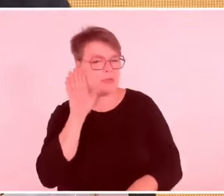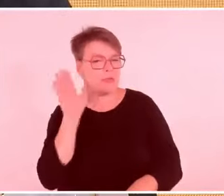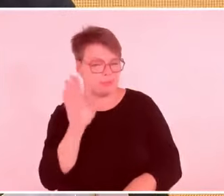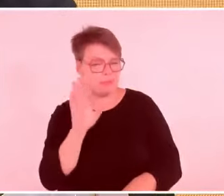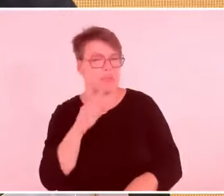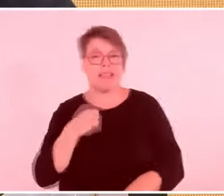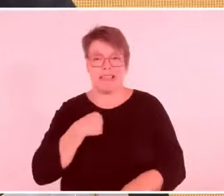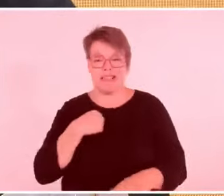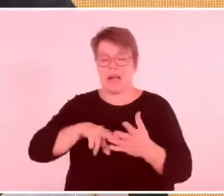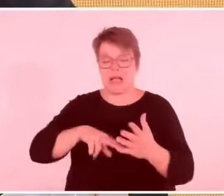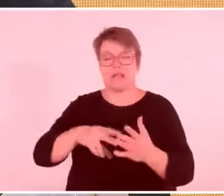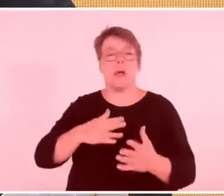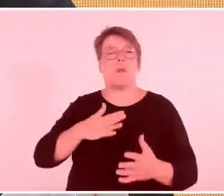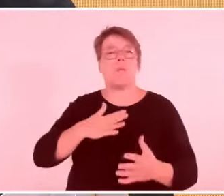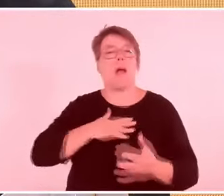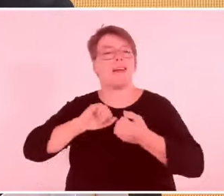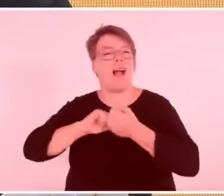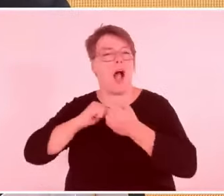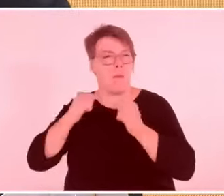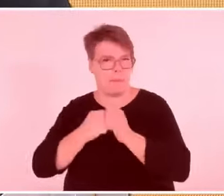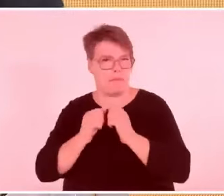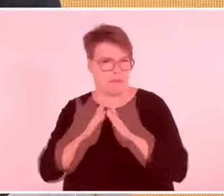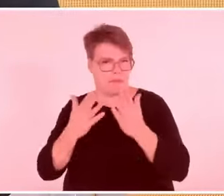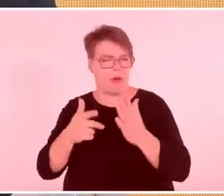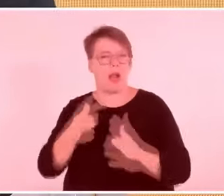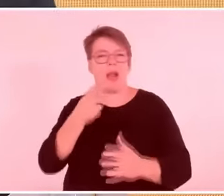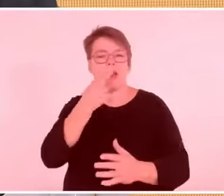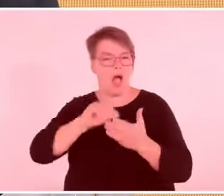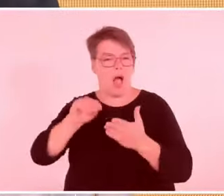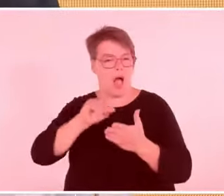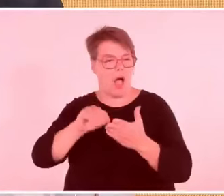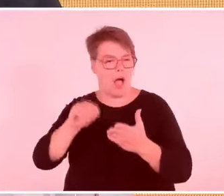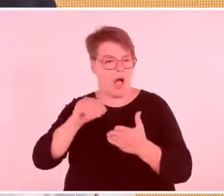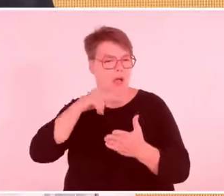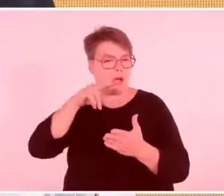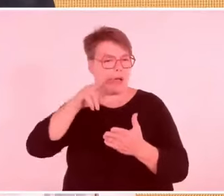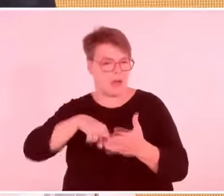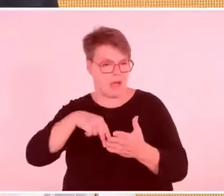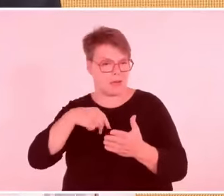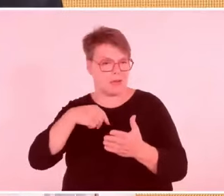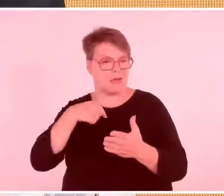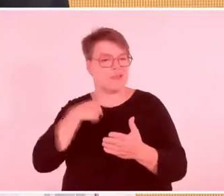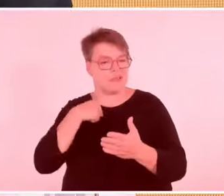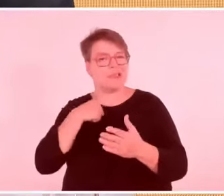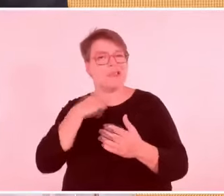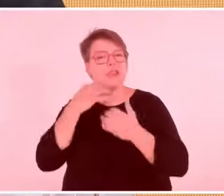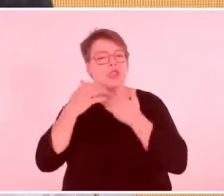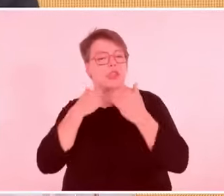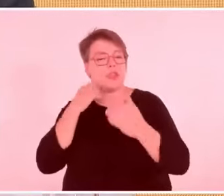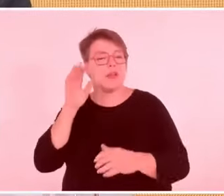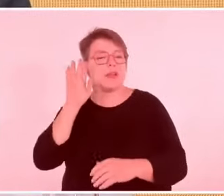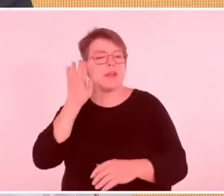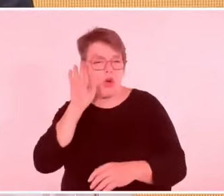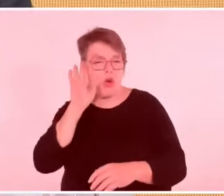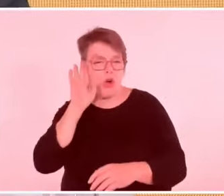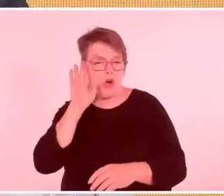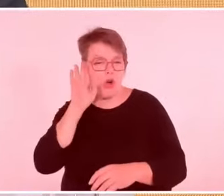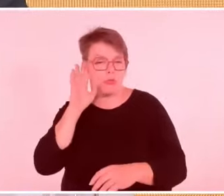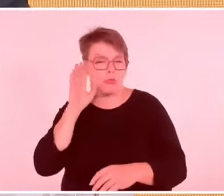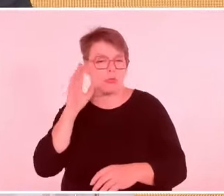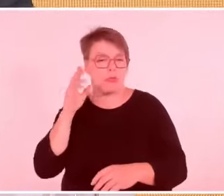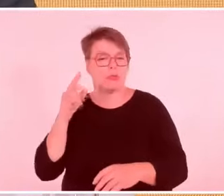Hamas, der lebt ganz komfortabel in Dubai, in einem Fünf-Sterne-Hotel. Und der sagte am Tag des